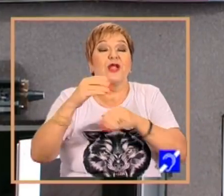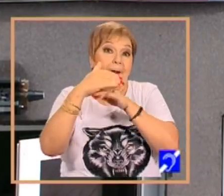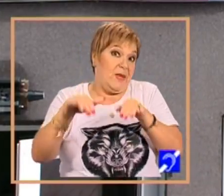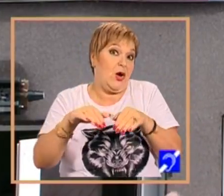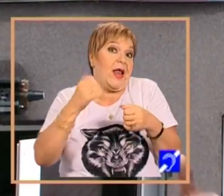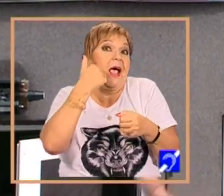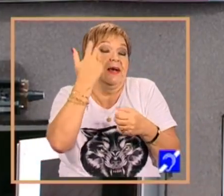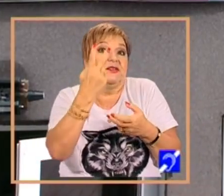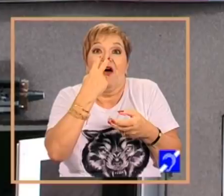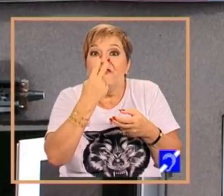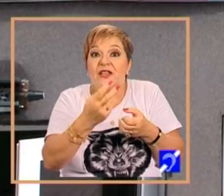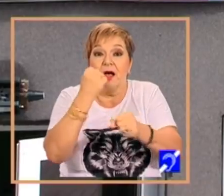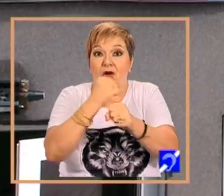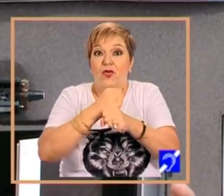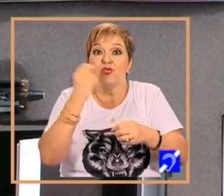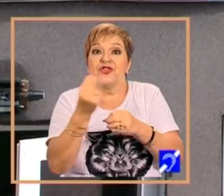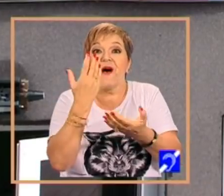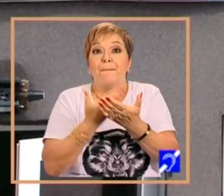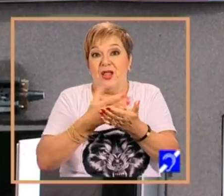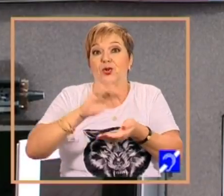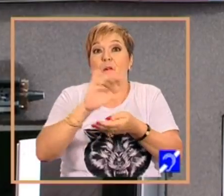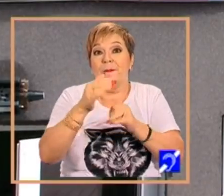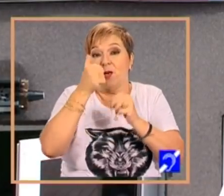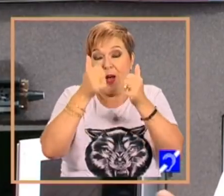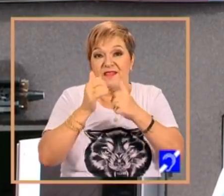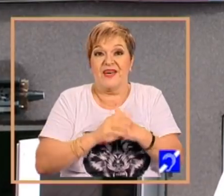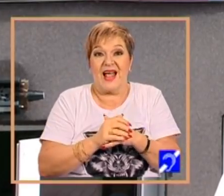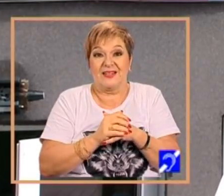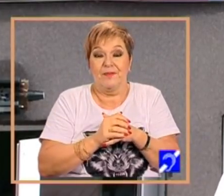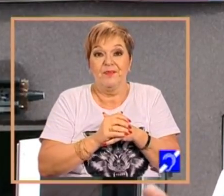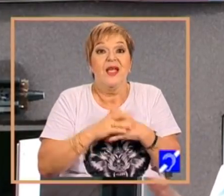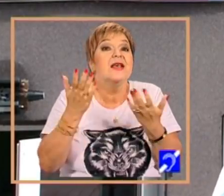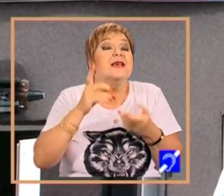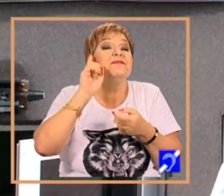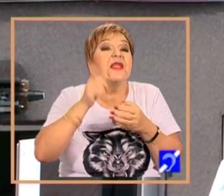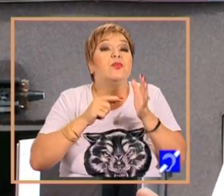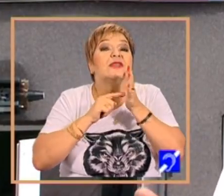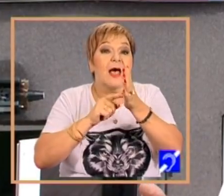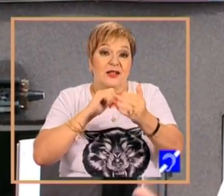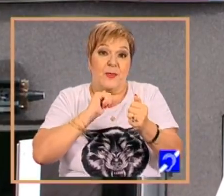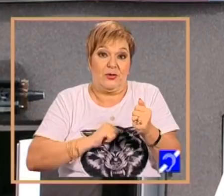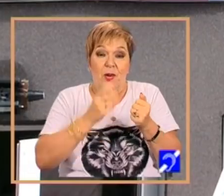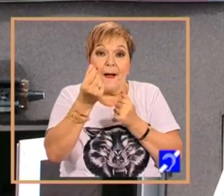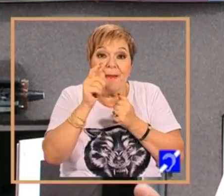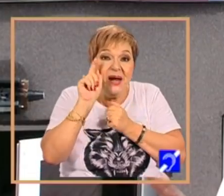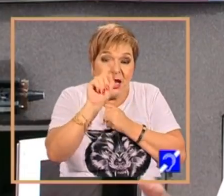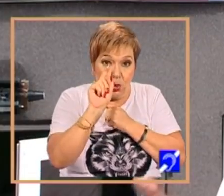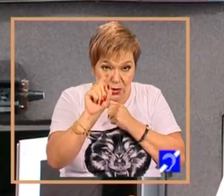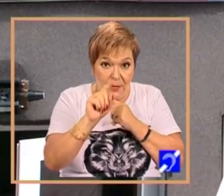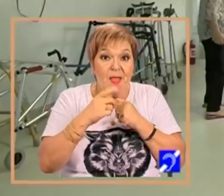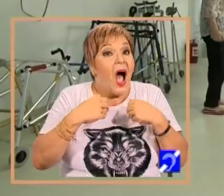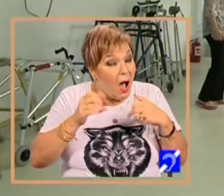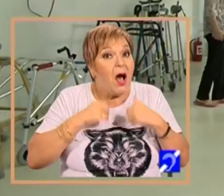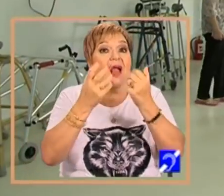modalitatea de abordare a finanțatorului. trebuie să-i arăți că banii lui au